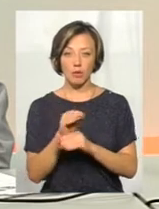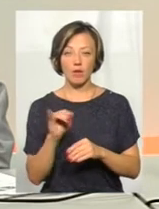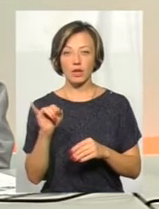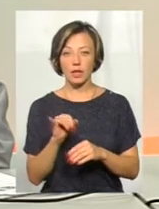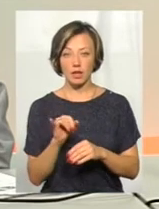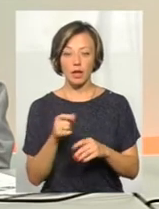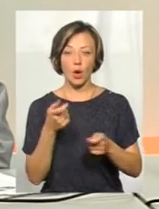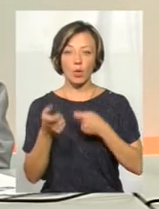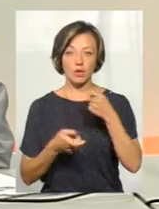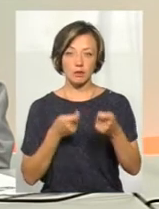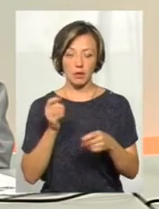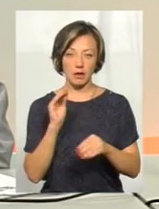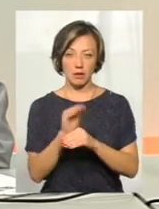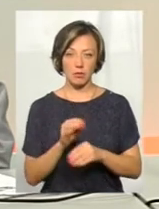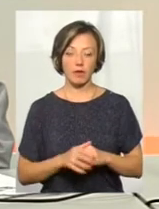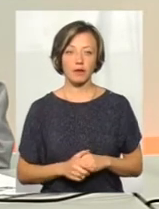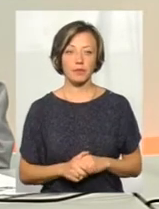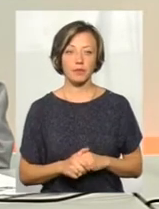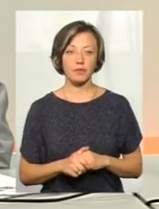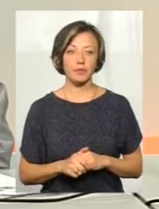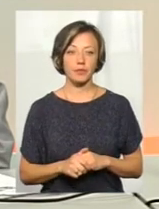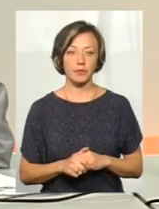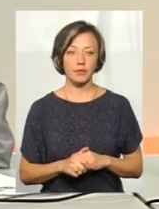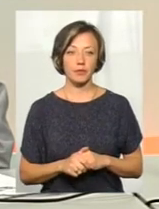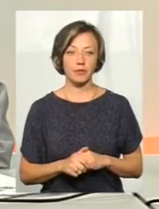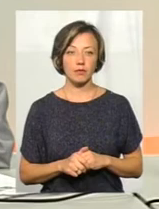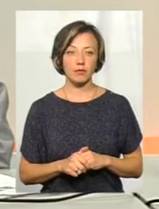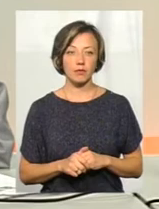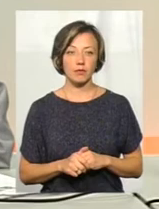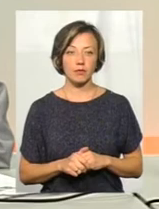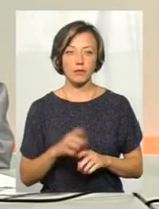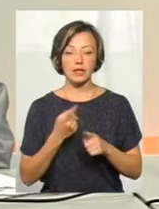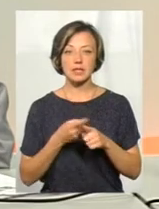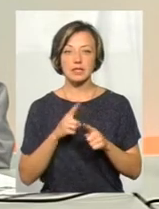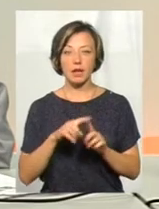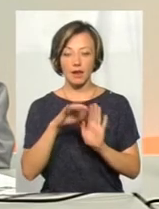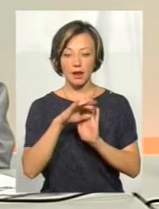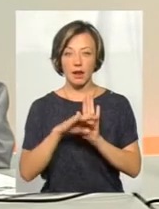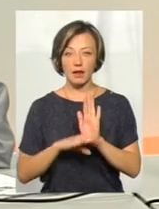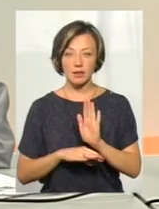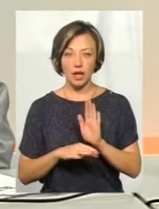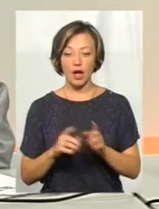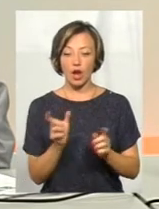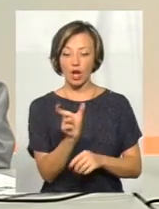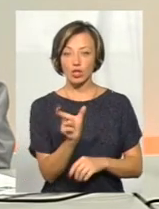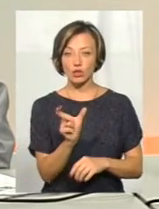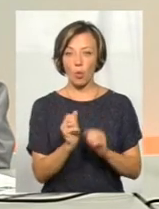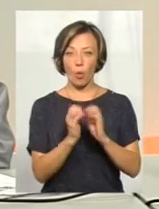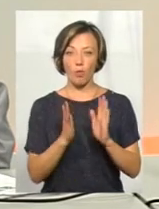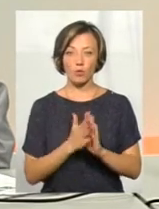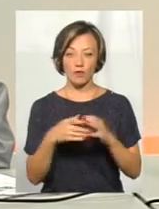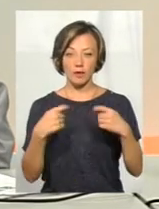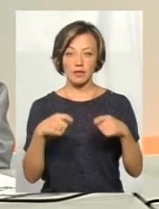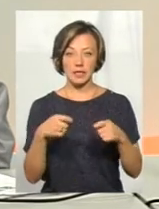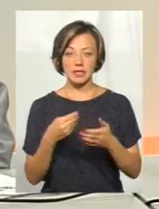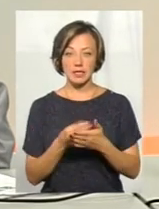і відповідно роздрібне. Цей реєстр граничного оптову відпускних цін, він є